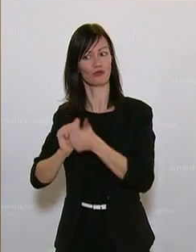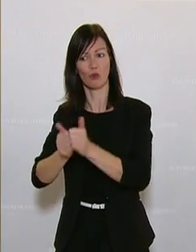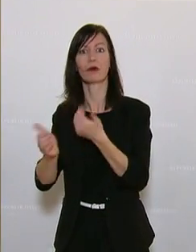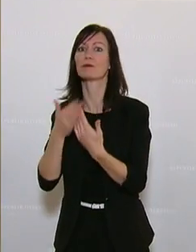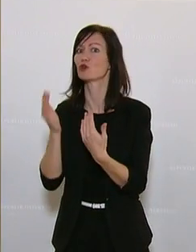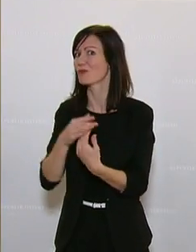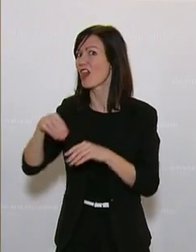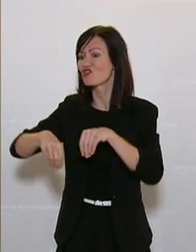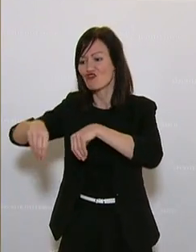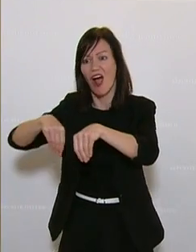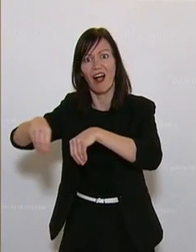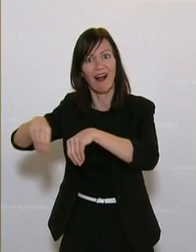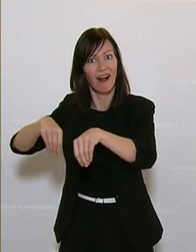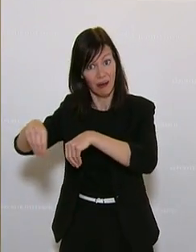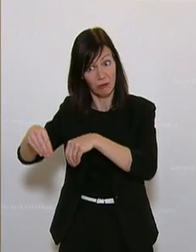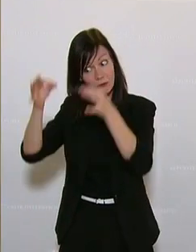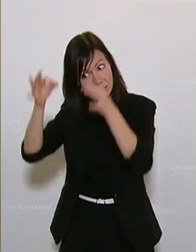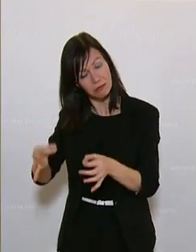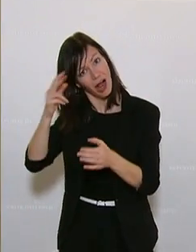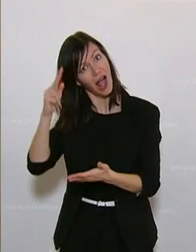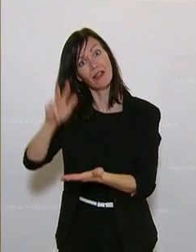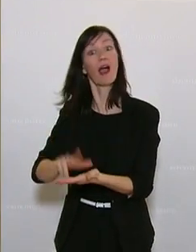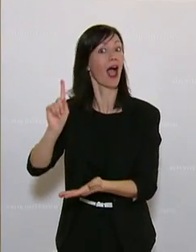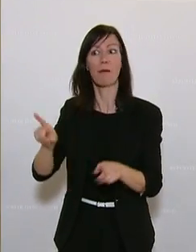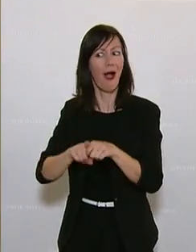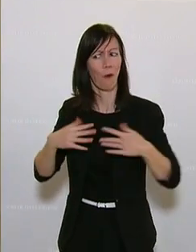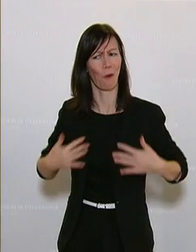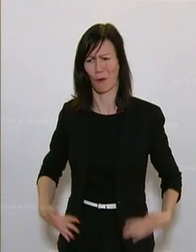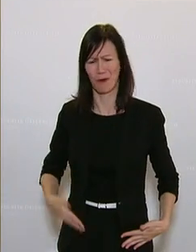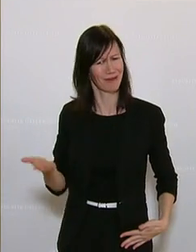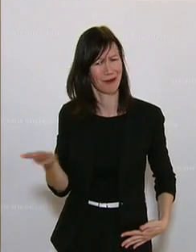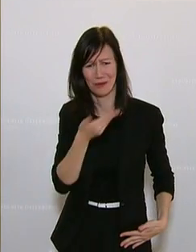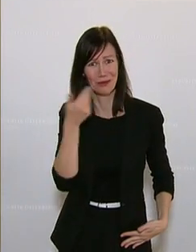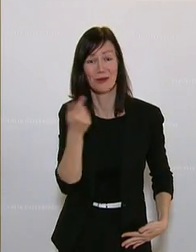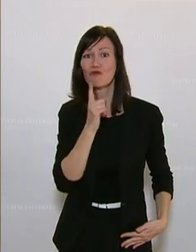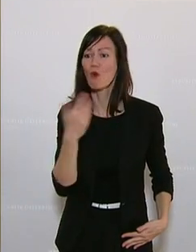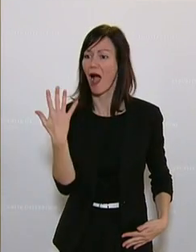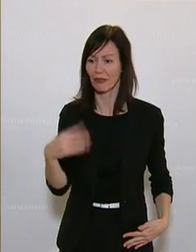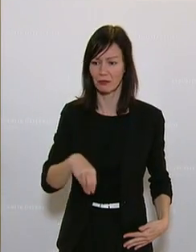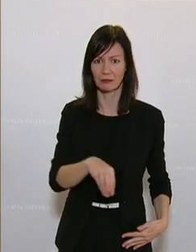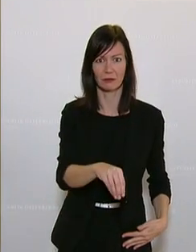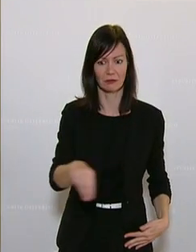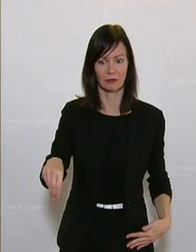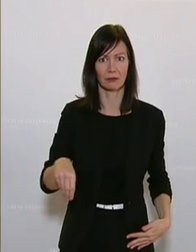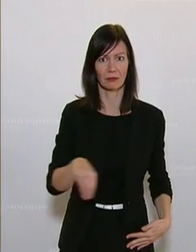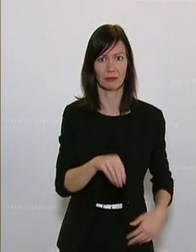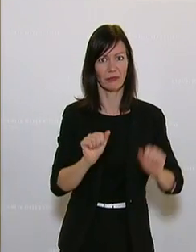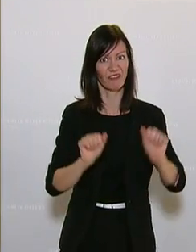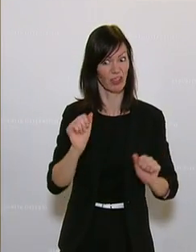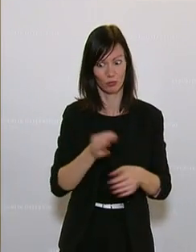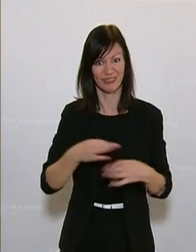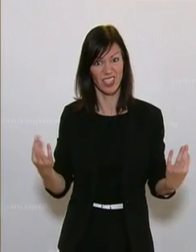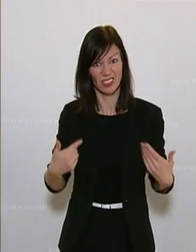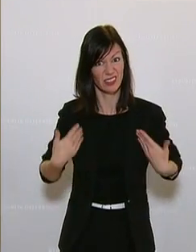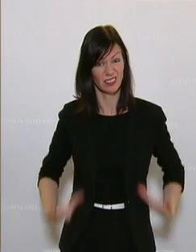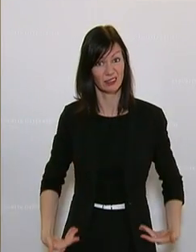an Schach, das offiziell als Sport anerkannt ist, jedoch nur die Bewegungen von Schachfiguren erfordert. Klar ist,